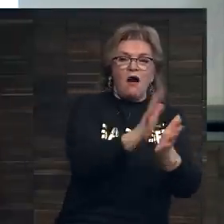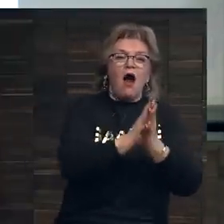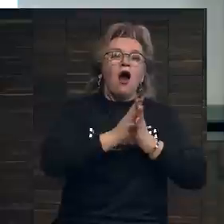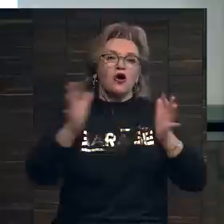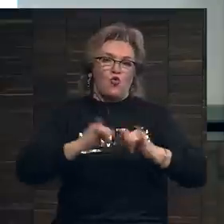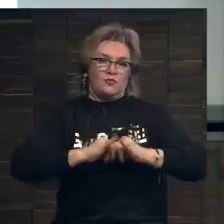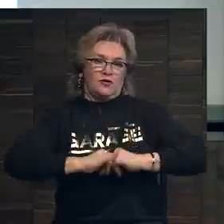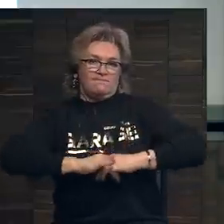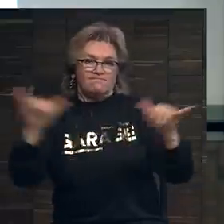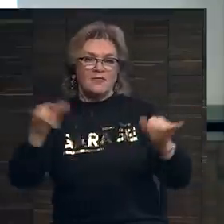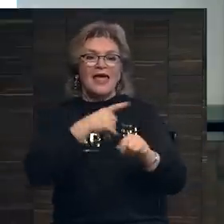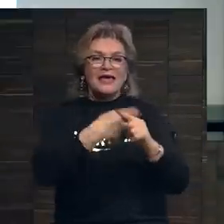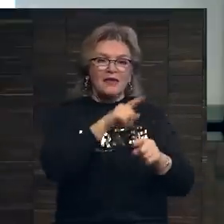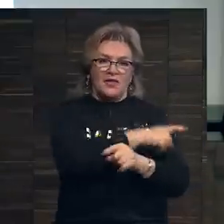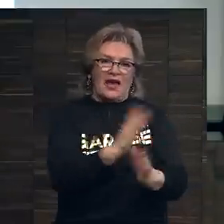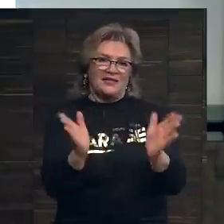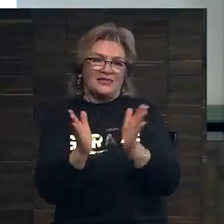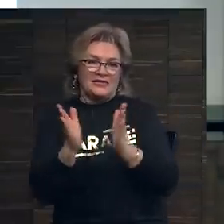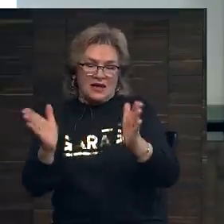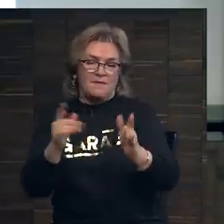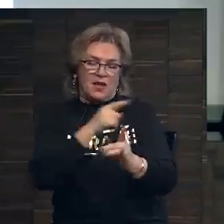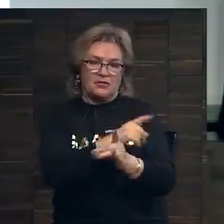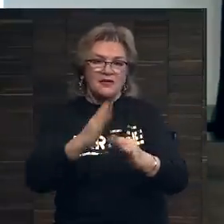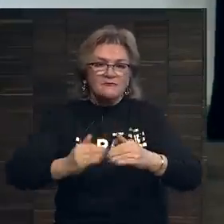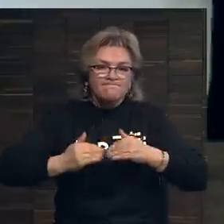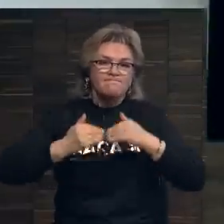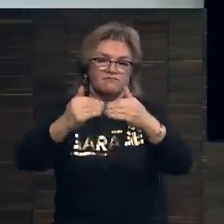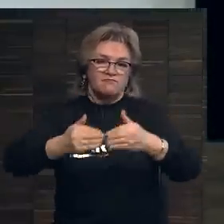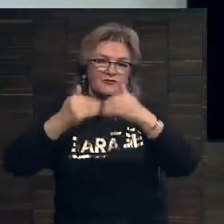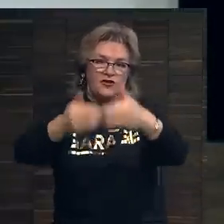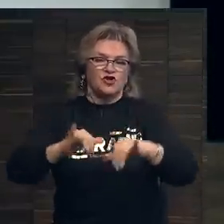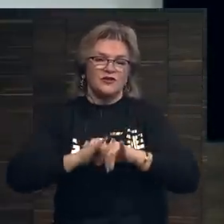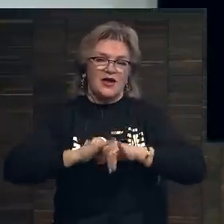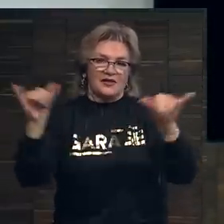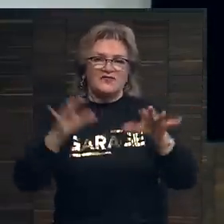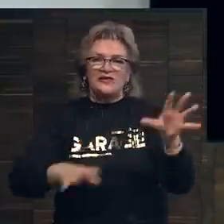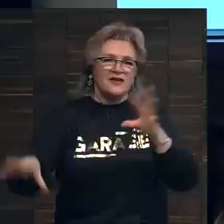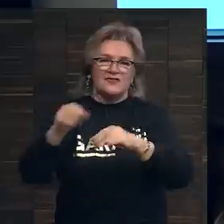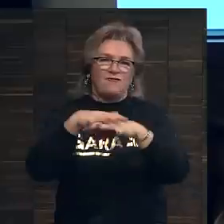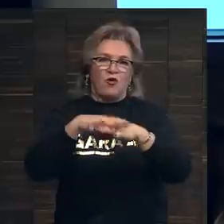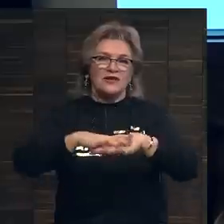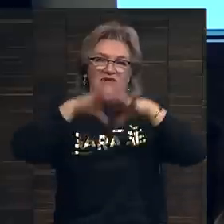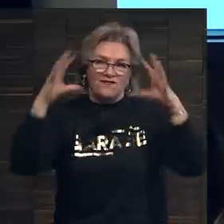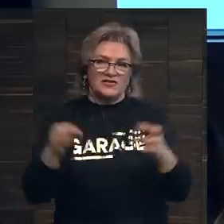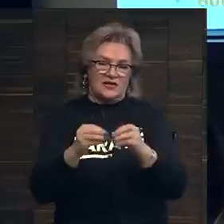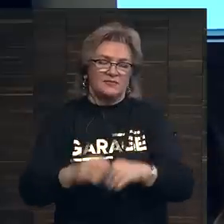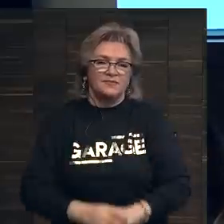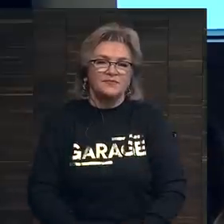и именно этот сегмент и движет развитием всего рынка в целом.